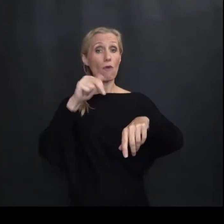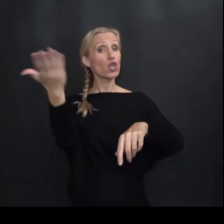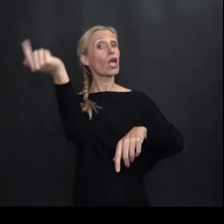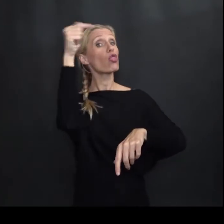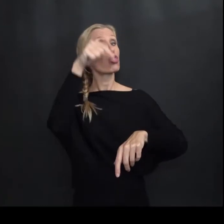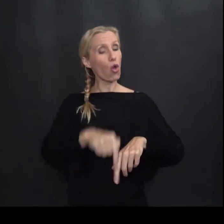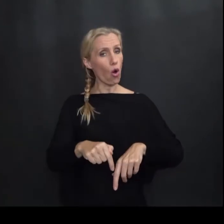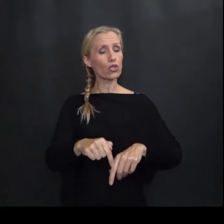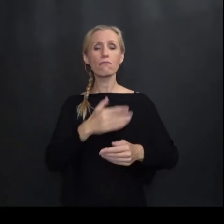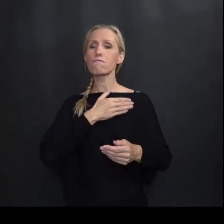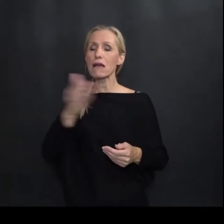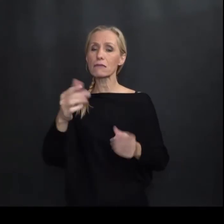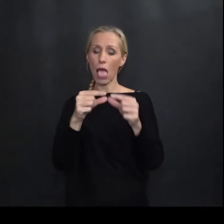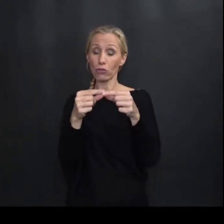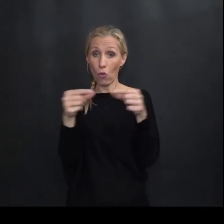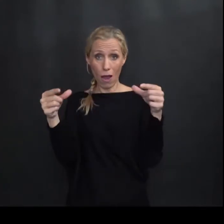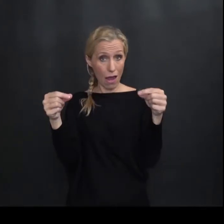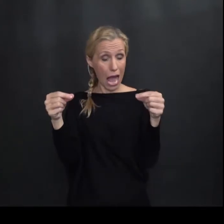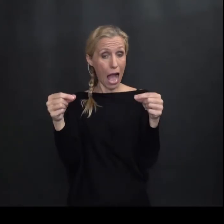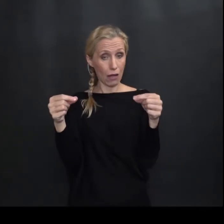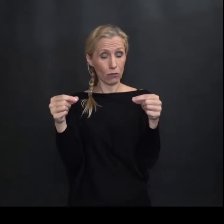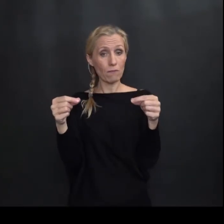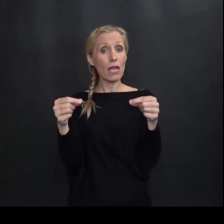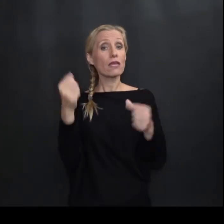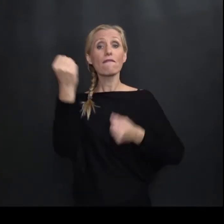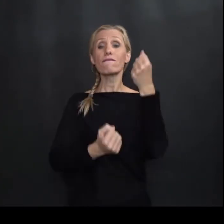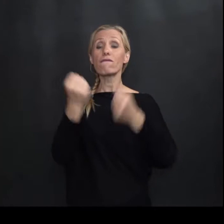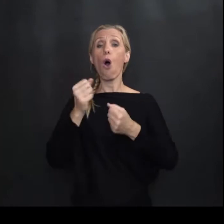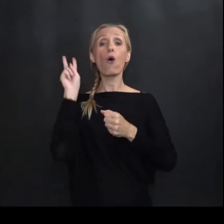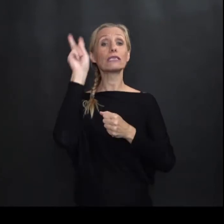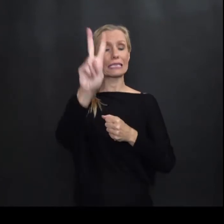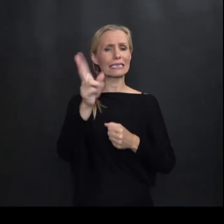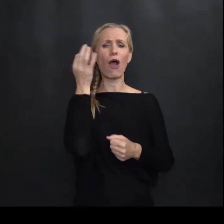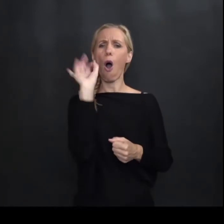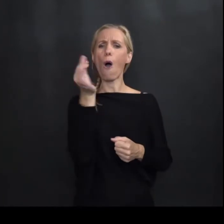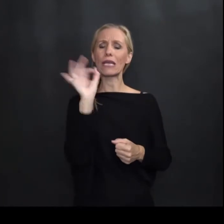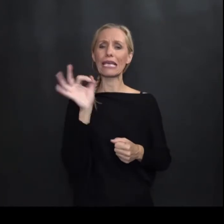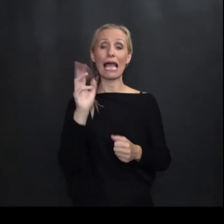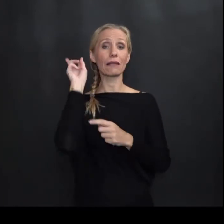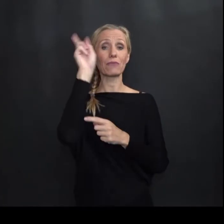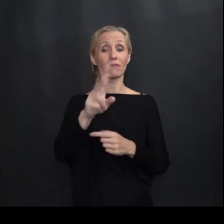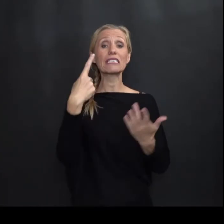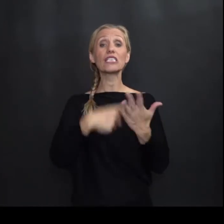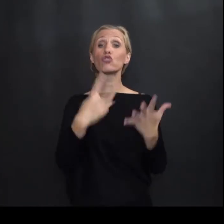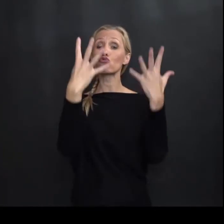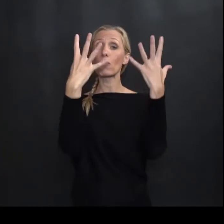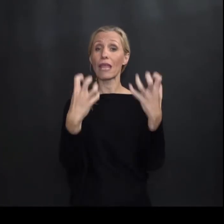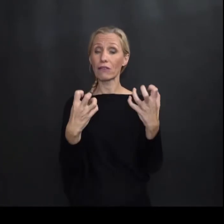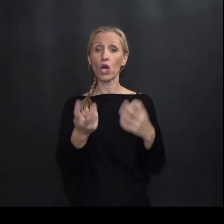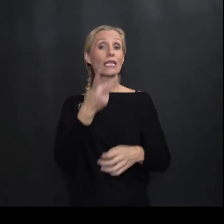Možete doći Po besplatnu kartu I provozeti se Originalni Tramvaj Is